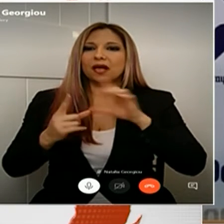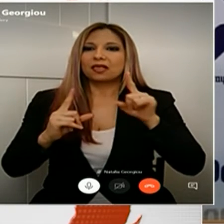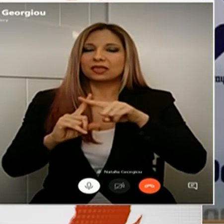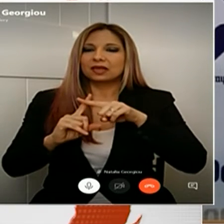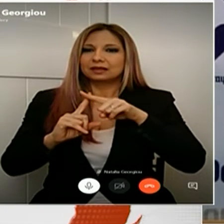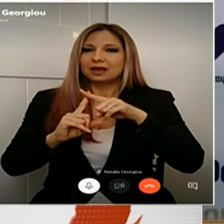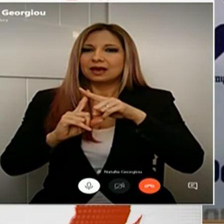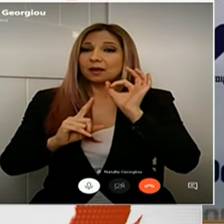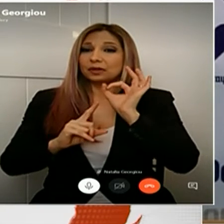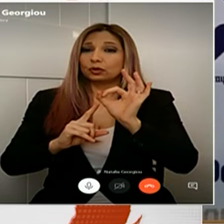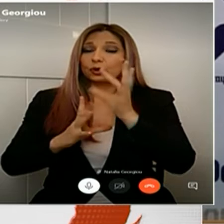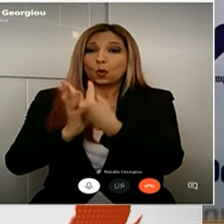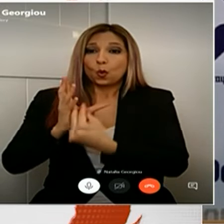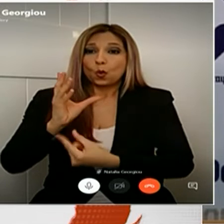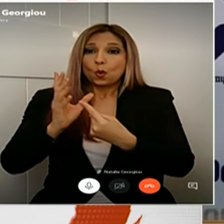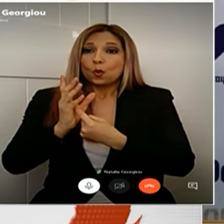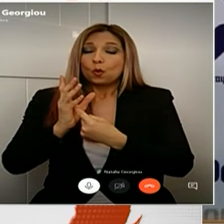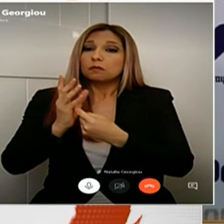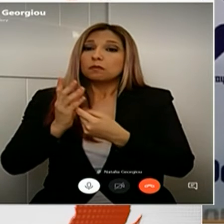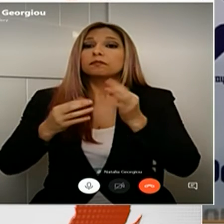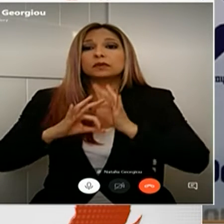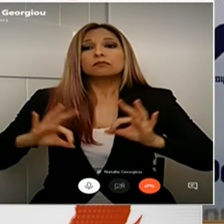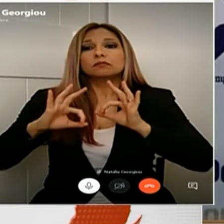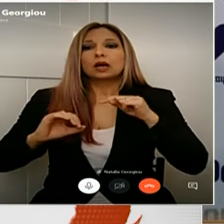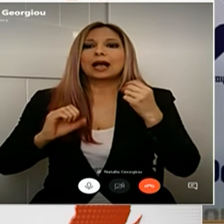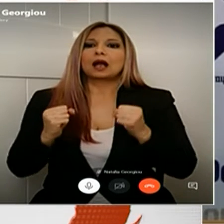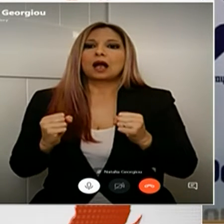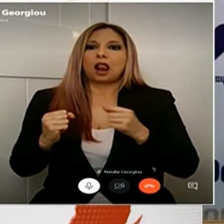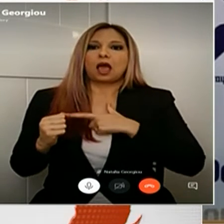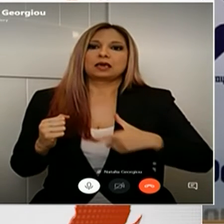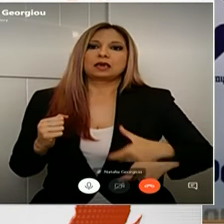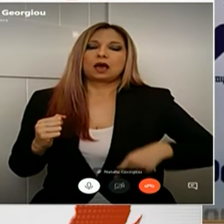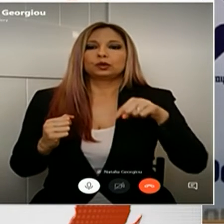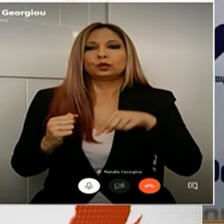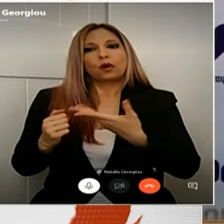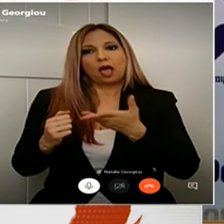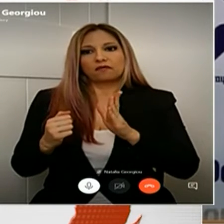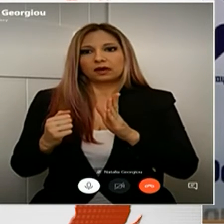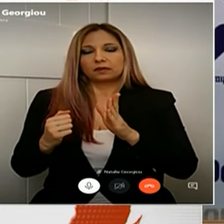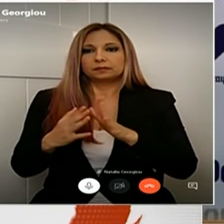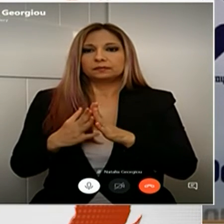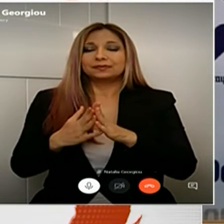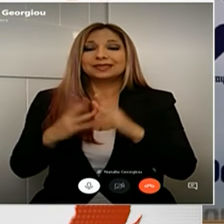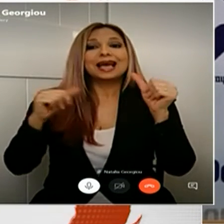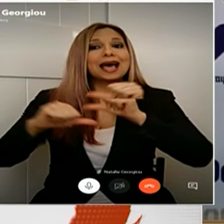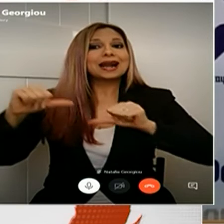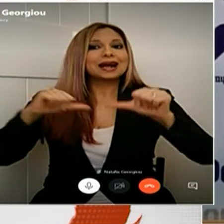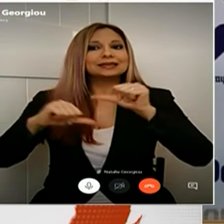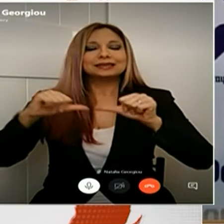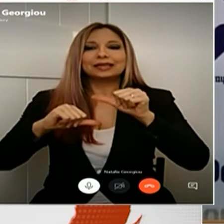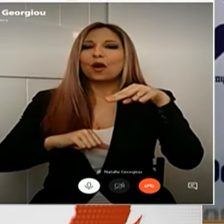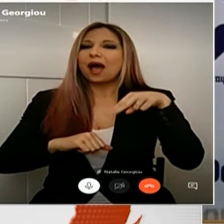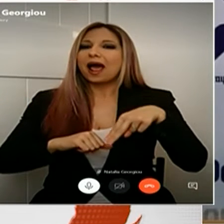νοσηλεύτηκα έχουν αποθραπευτεί. Όπως είπαμε και χθες, το εργαστήριο NIPT Genetics